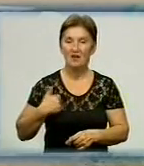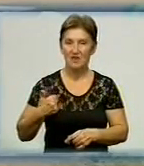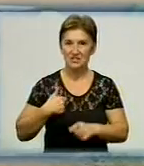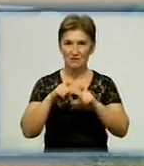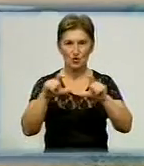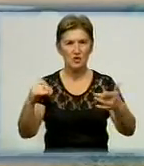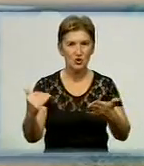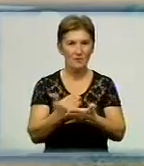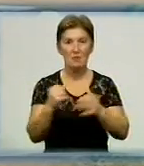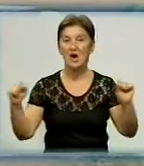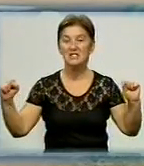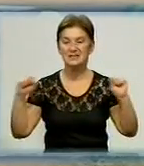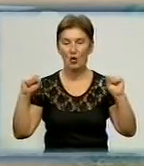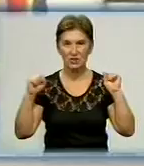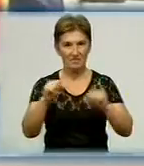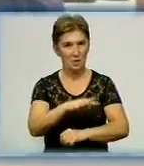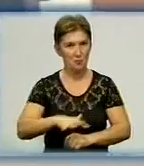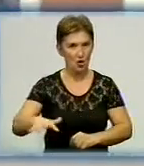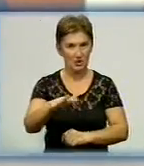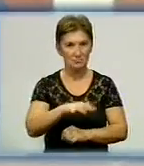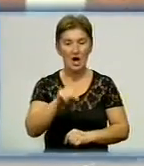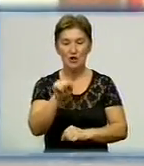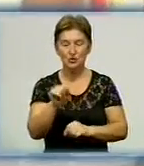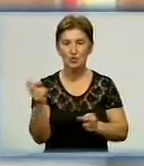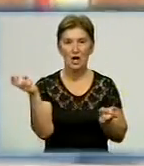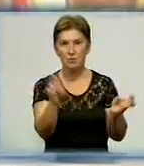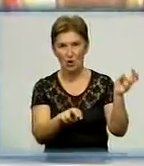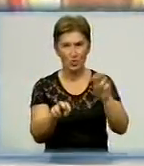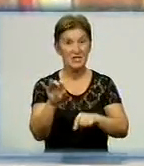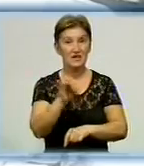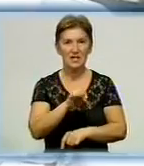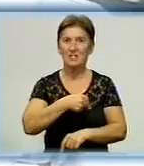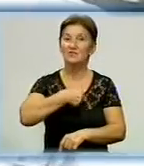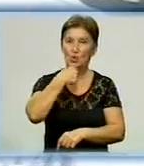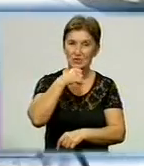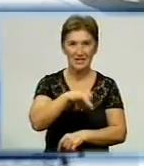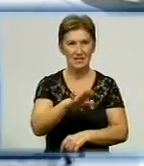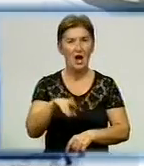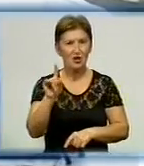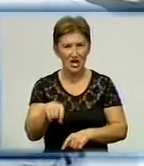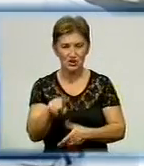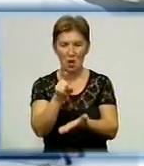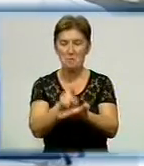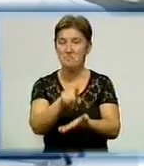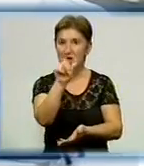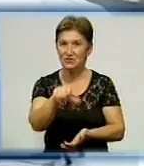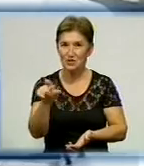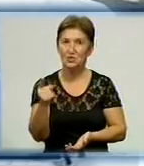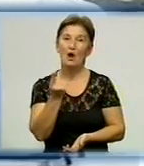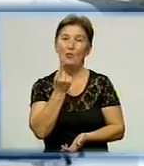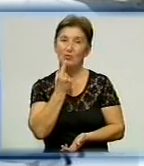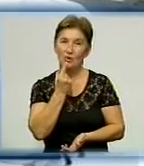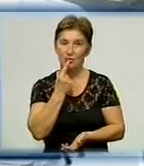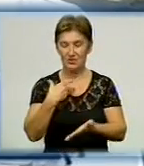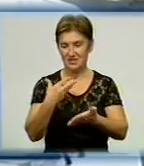спортивним майданчиком. Тепер займатися спортом сюди приходять і діти, і дорослі. Навіть пенсіонери приходять і пробують свої сили.